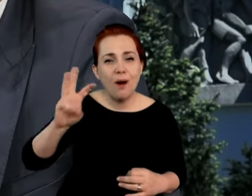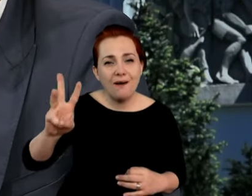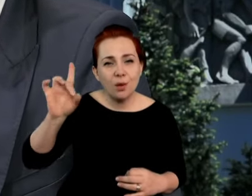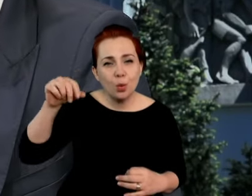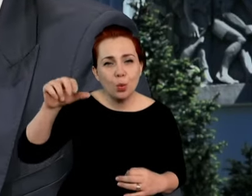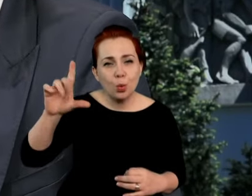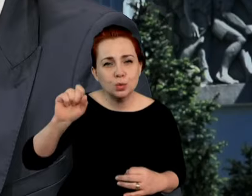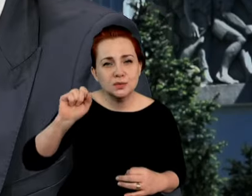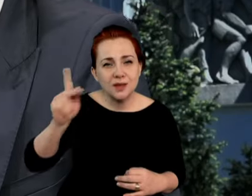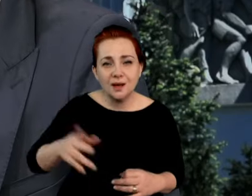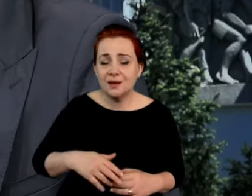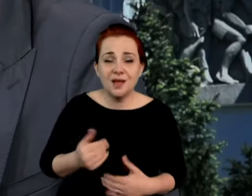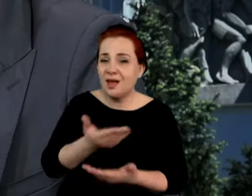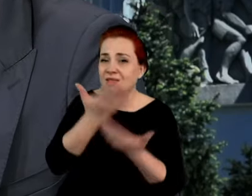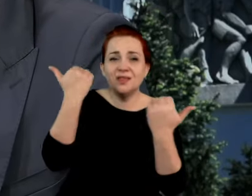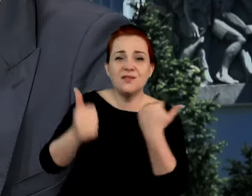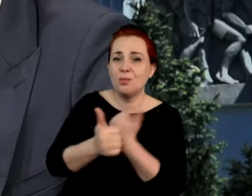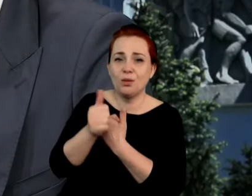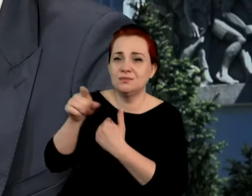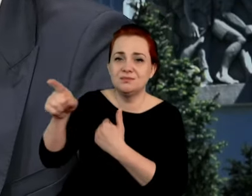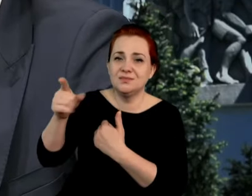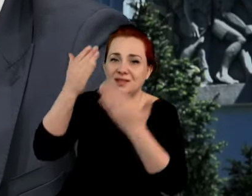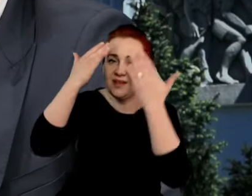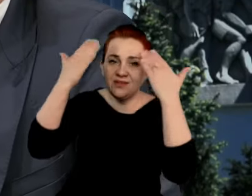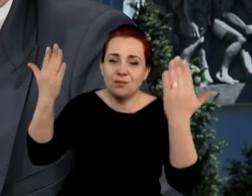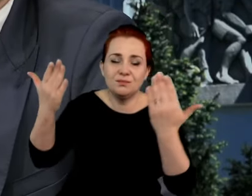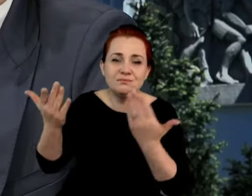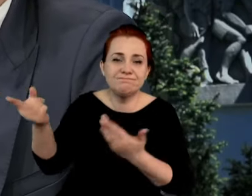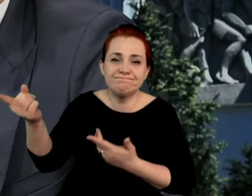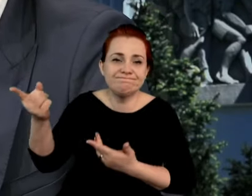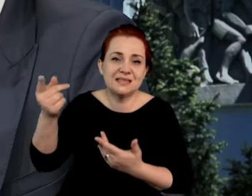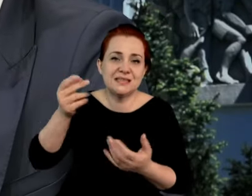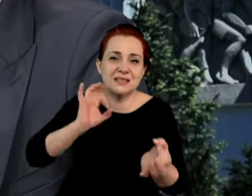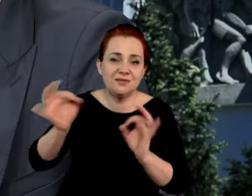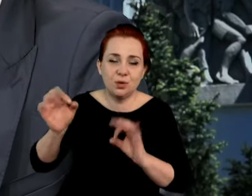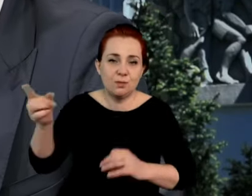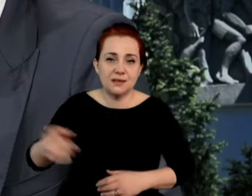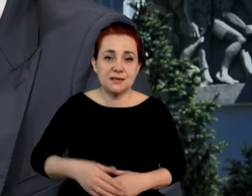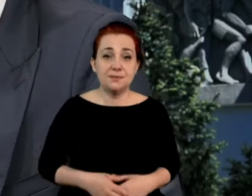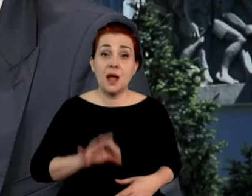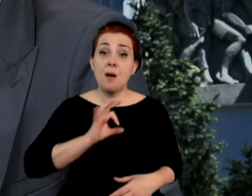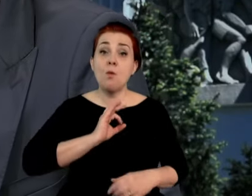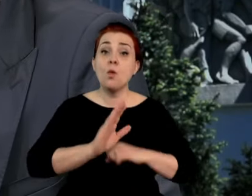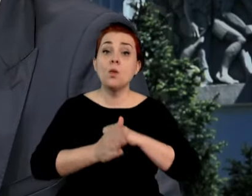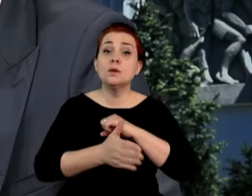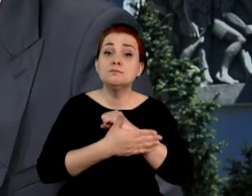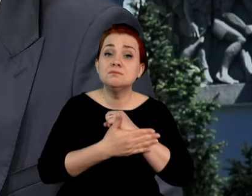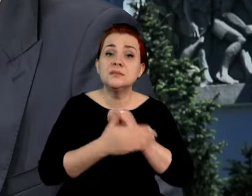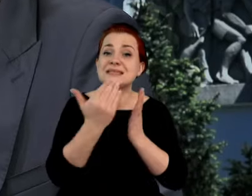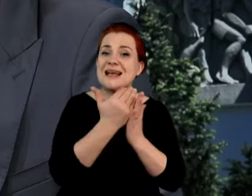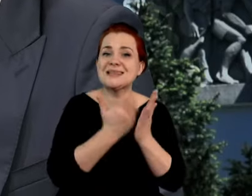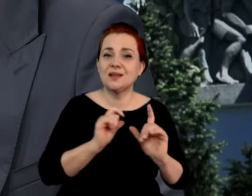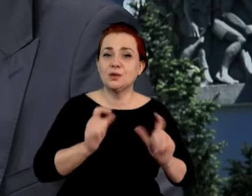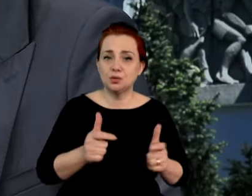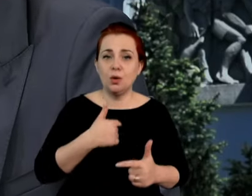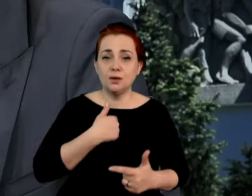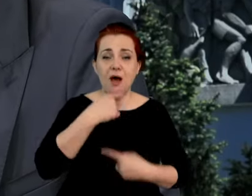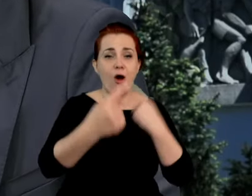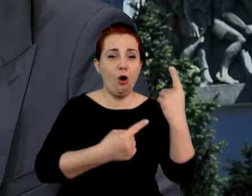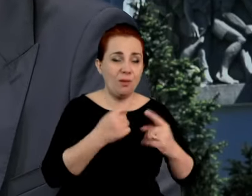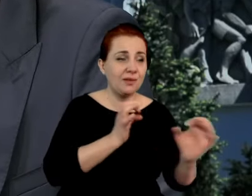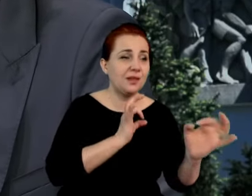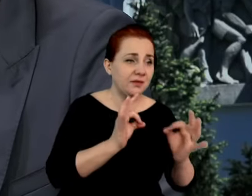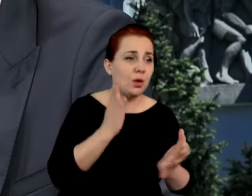Tutaj nie mam wiedzy, szczerze mówiąc, w zakresie panu premiera, o nie pytałem. Ja mam taką zasadę, że raczej staram się mówić o informacjach, które są już